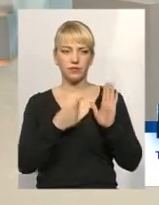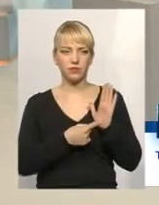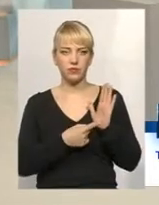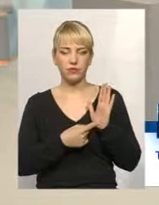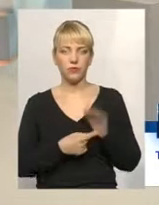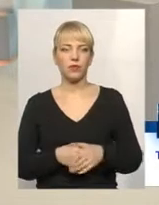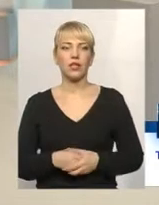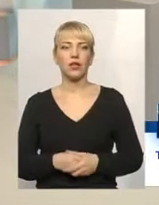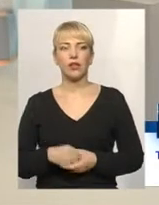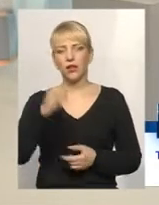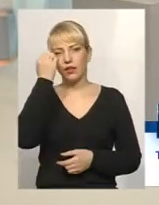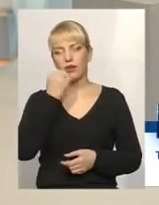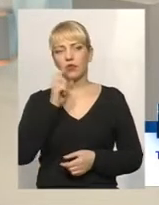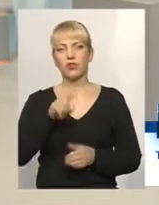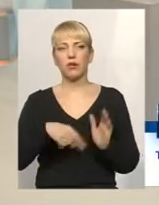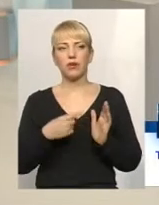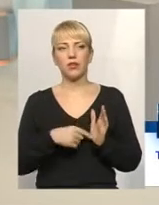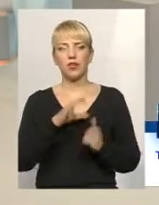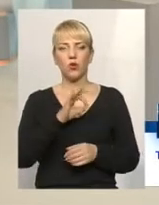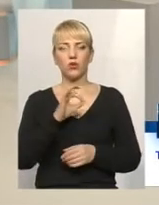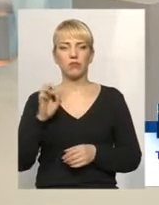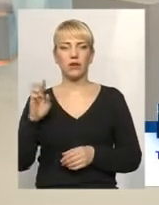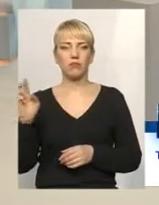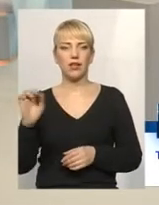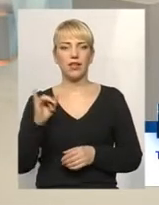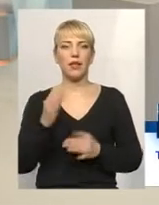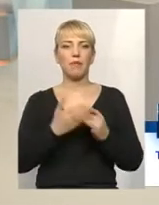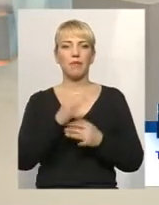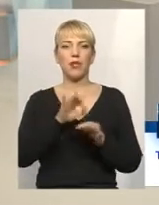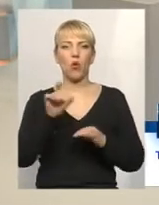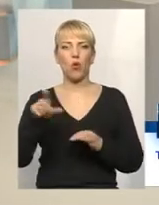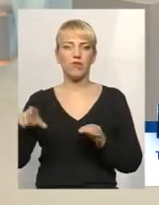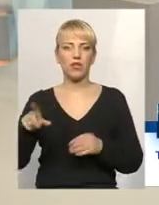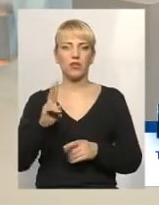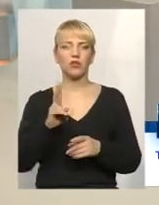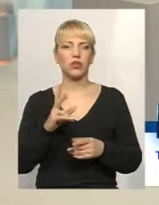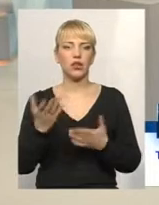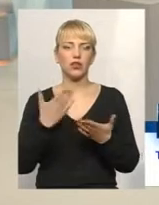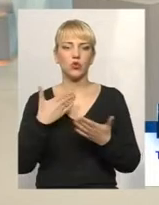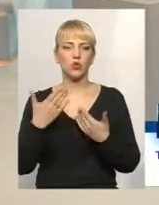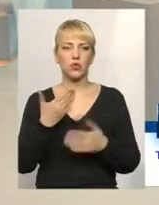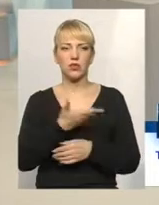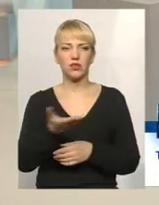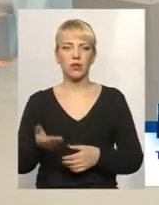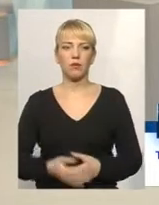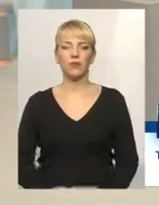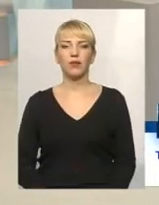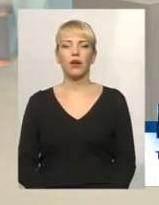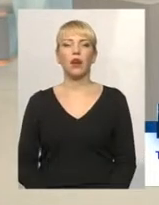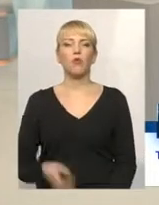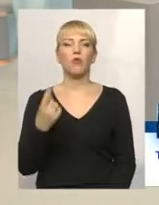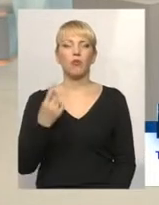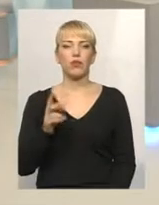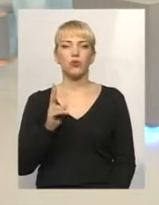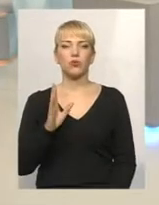Дякую за питання. Власне, ОСББ і пільговики, які стосунки з ними? Можна я віддивілася. Будь ласка. Дивіться, ну, по-перше, хто